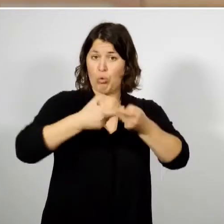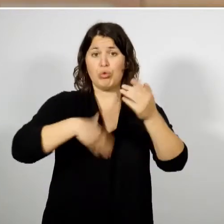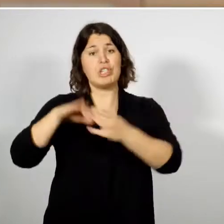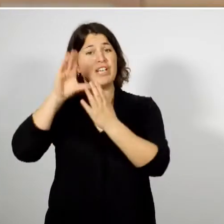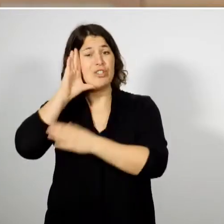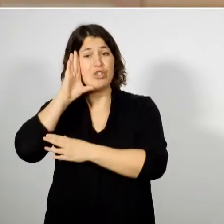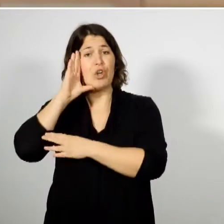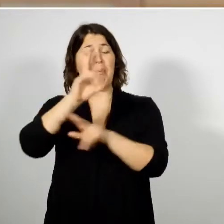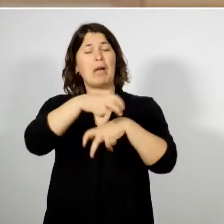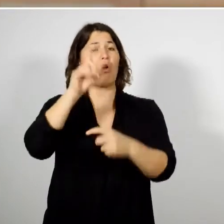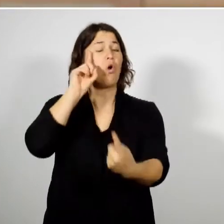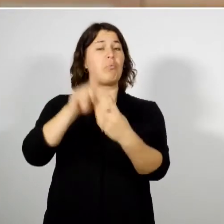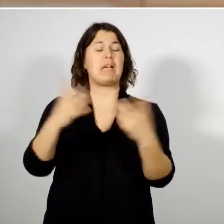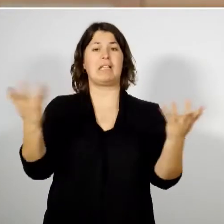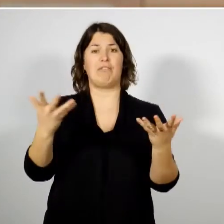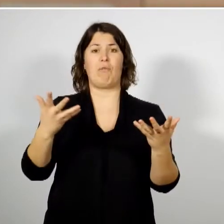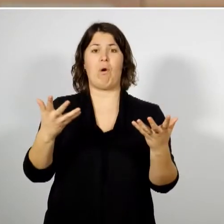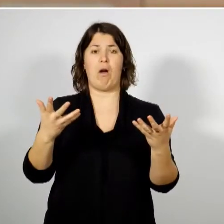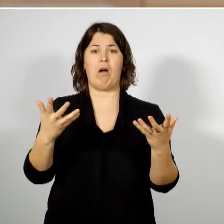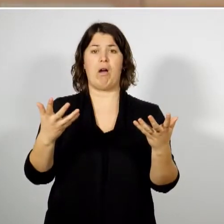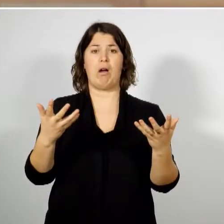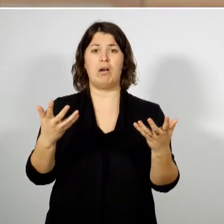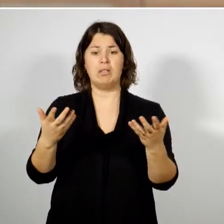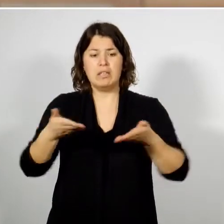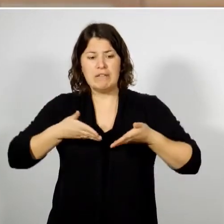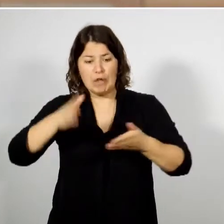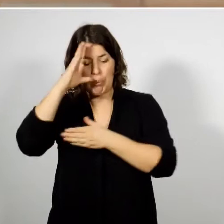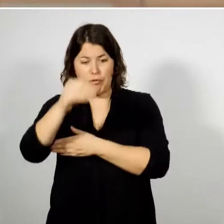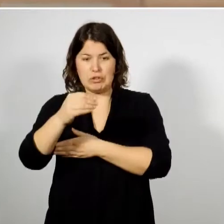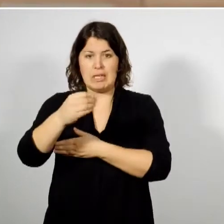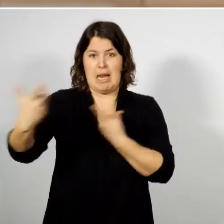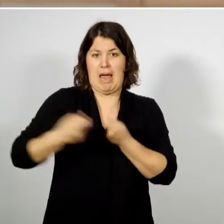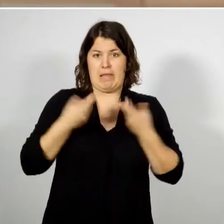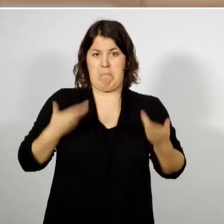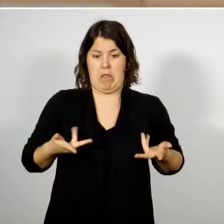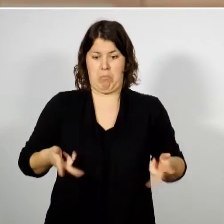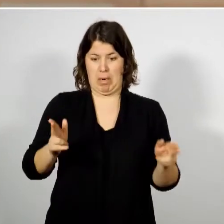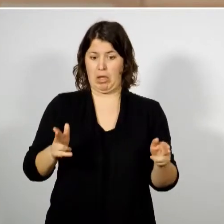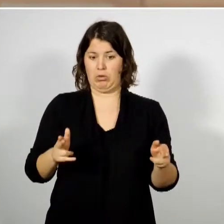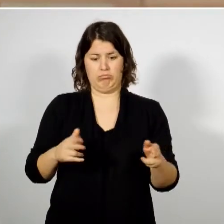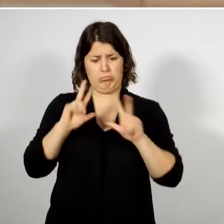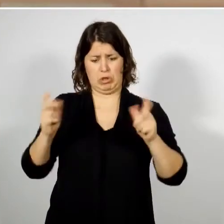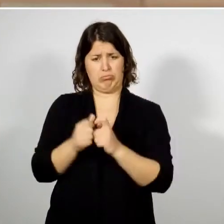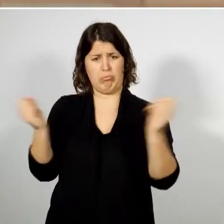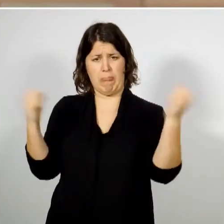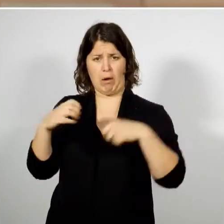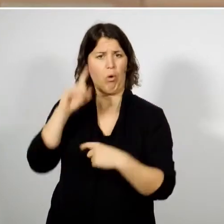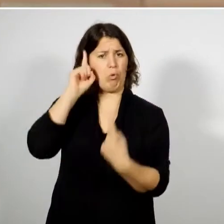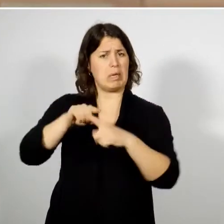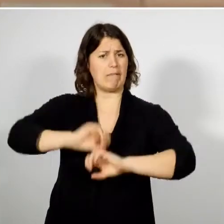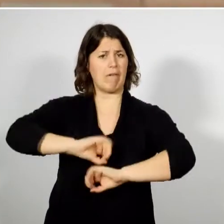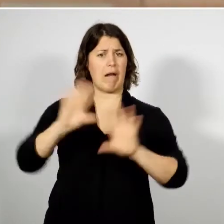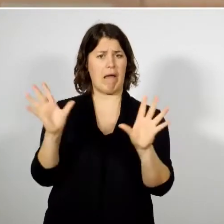'agriculture pour redonner une réalité actuelle des filières professionnelles. Et nous partageons ce diagnostic. Les objectifs sont clairs.